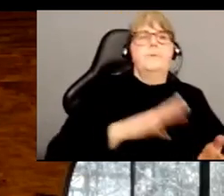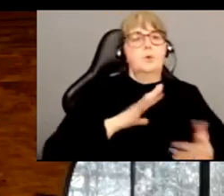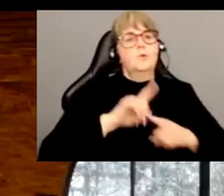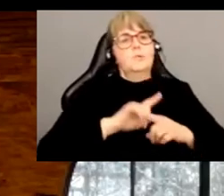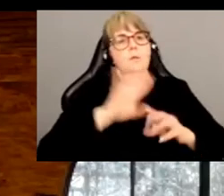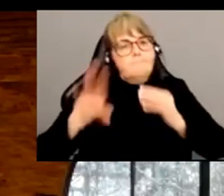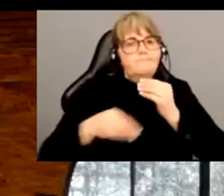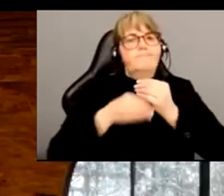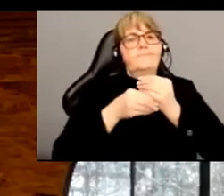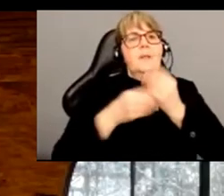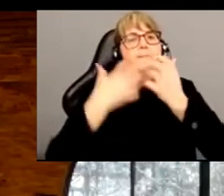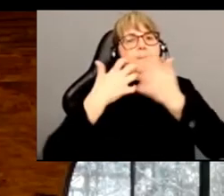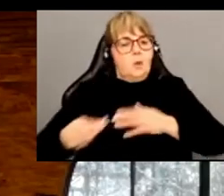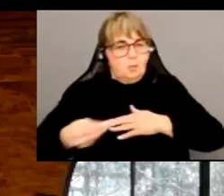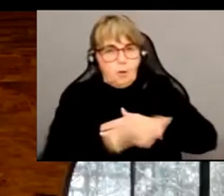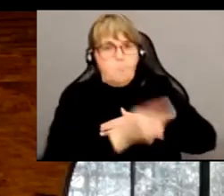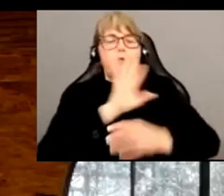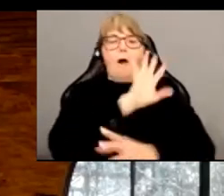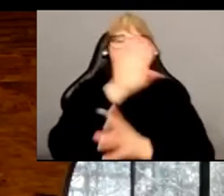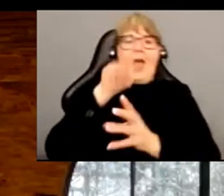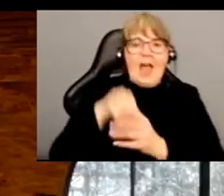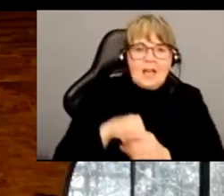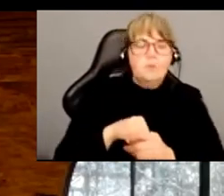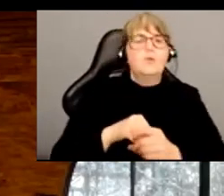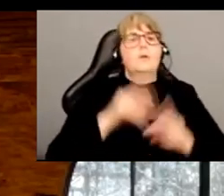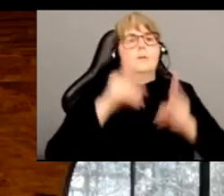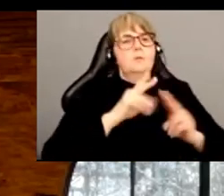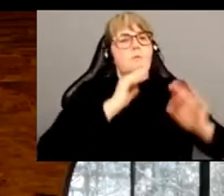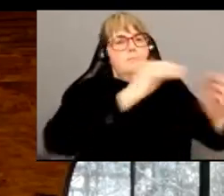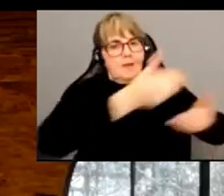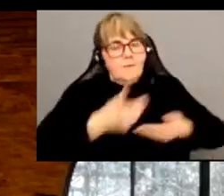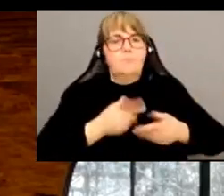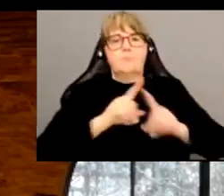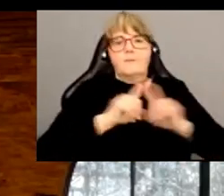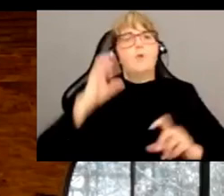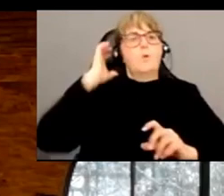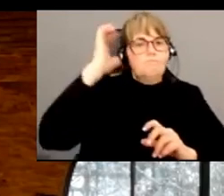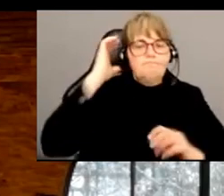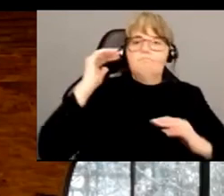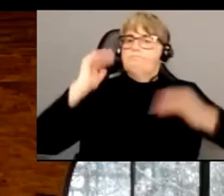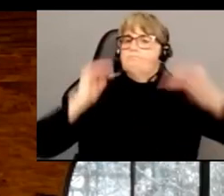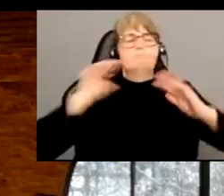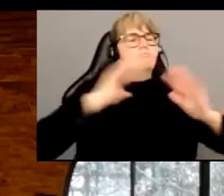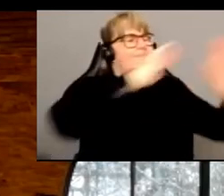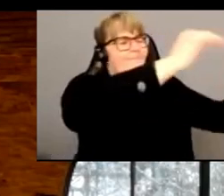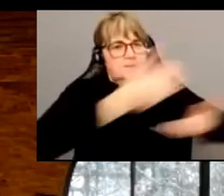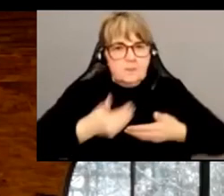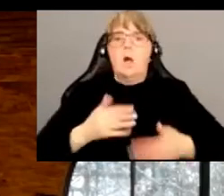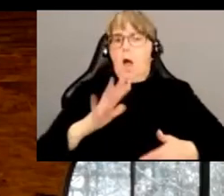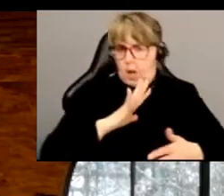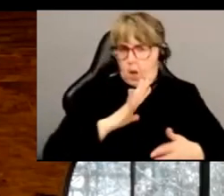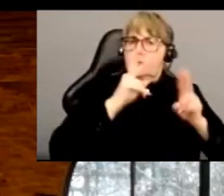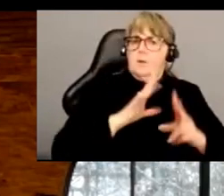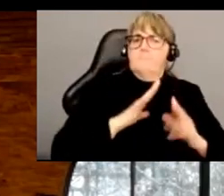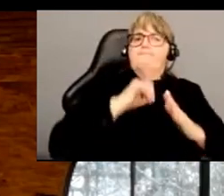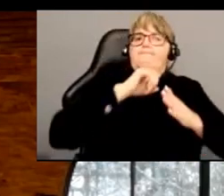mécanismes pour mieux inclure la diversité de personnes et de cognitions qui existent dans nos sociétés, donc autant des personnes avec certaines